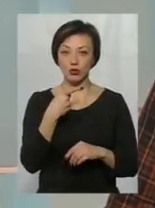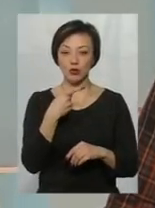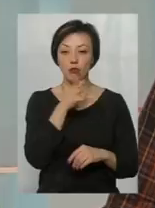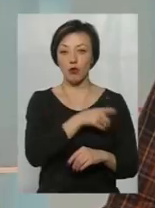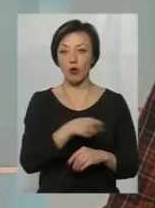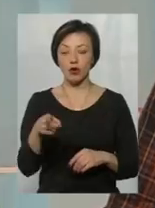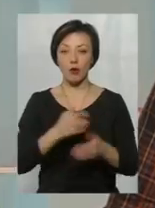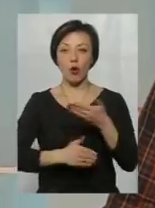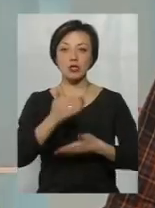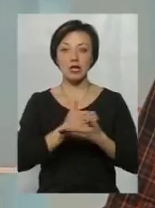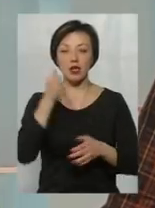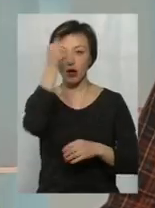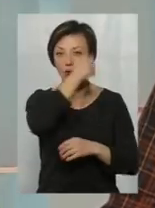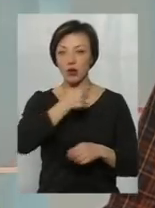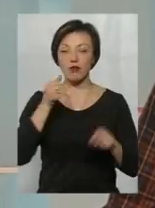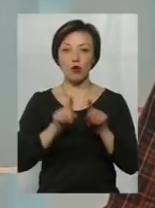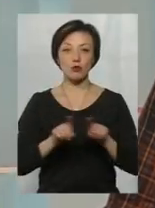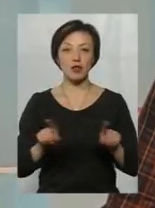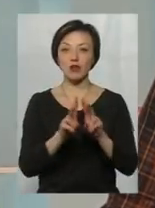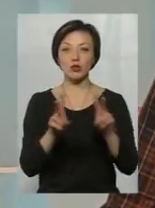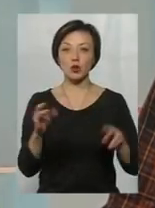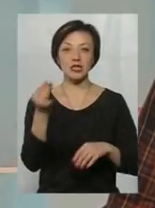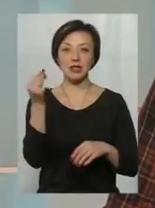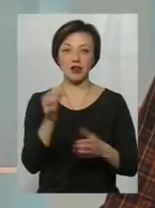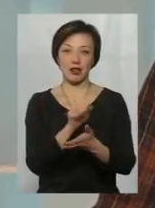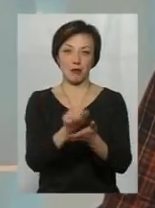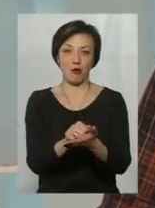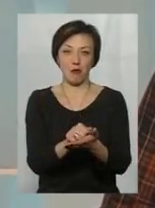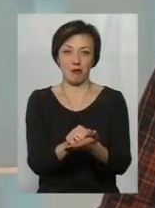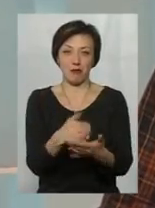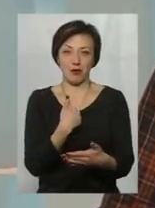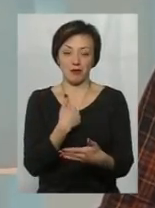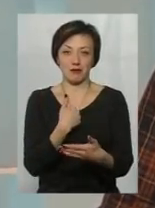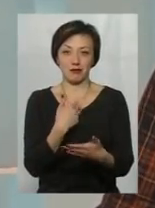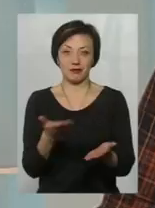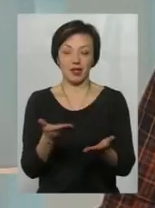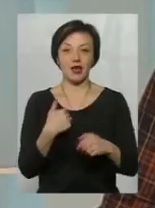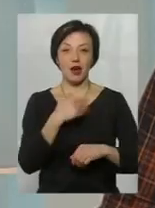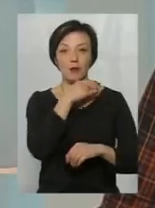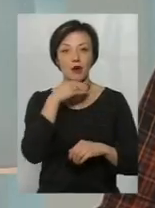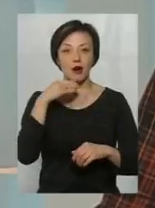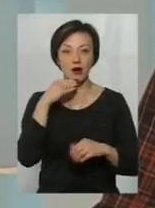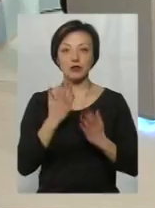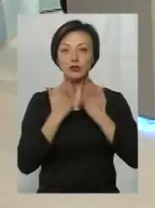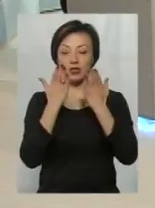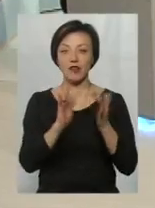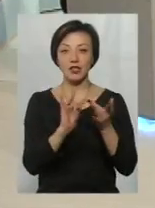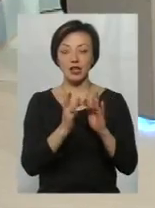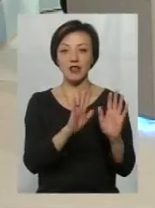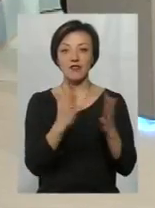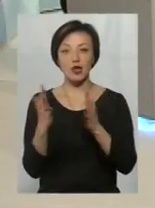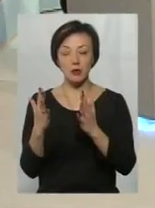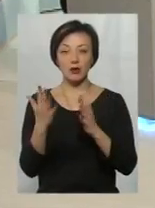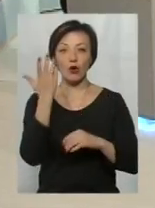протягом останніх років особливо ніхто і не цікавився дипломом як таким. Я багато читав в інтернеті випадків, коли